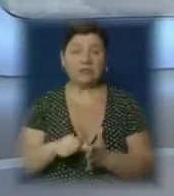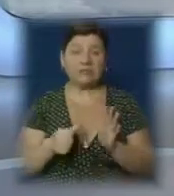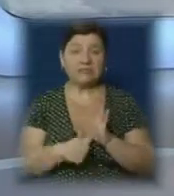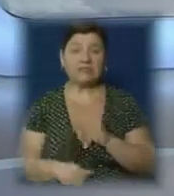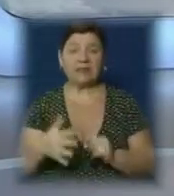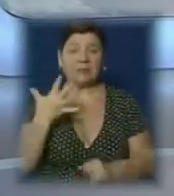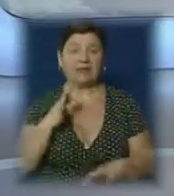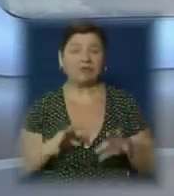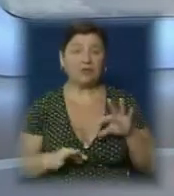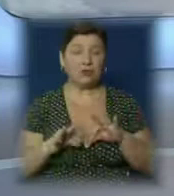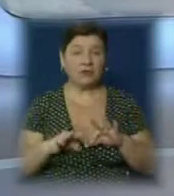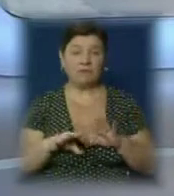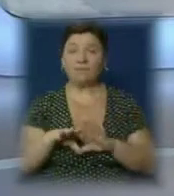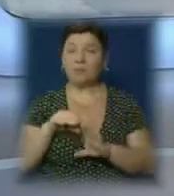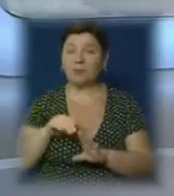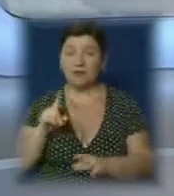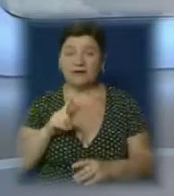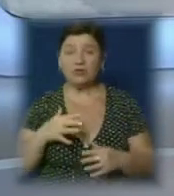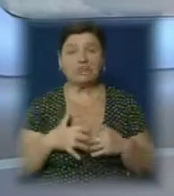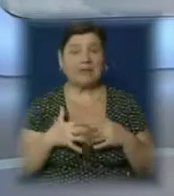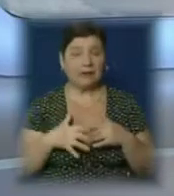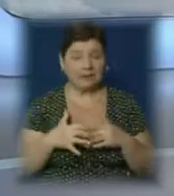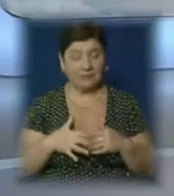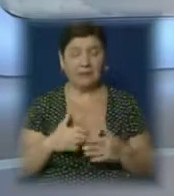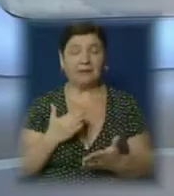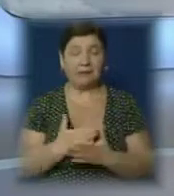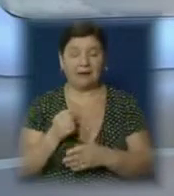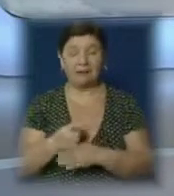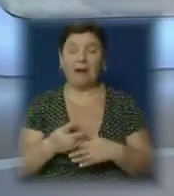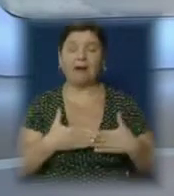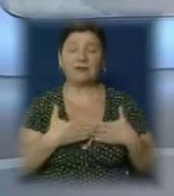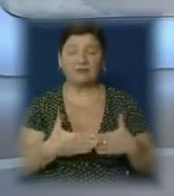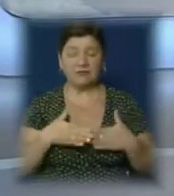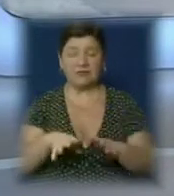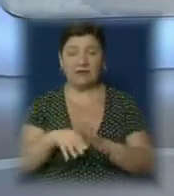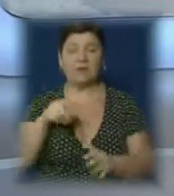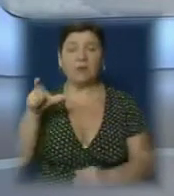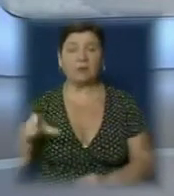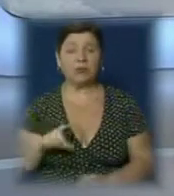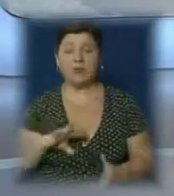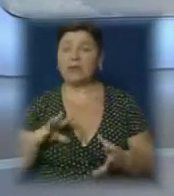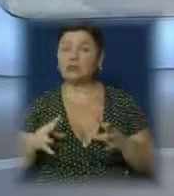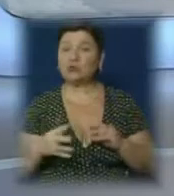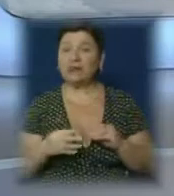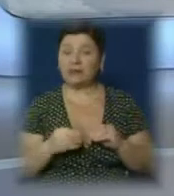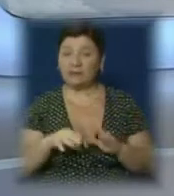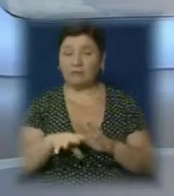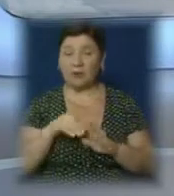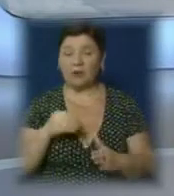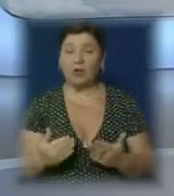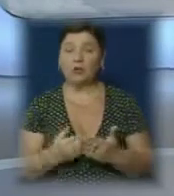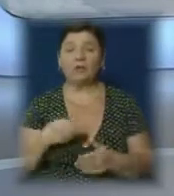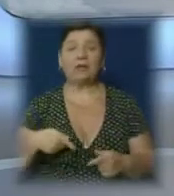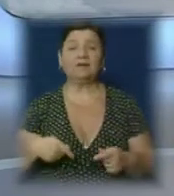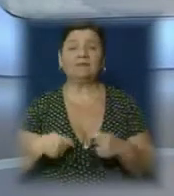65% виборців, що є, власне, середньостатистичним показником активності виборців в Україні. Результатом виборів новообраний керівник